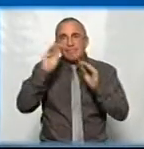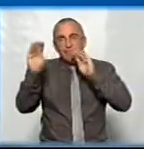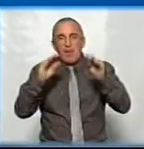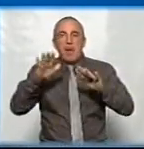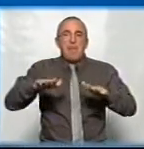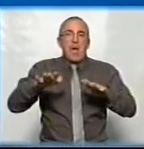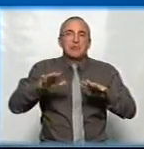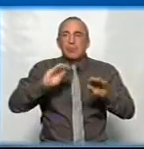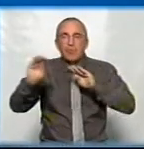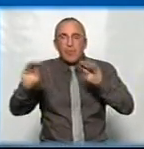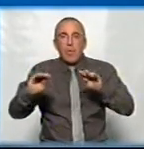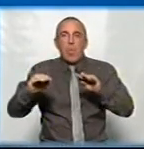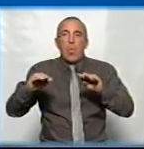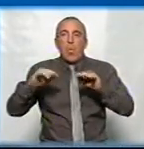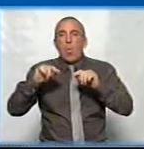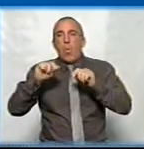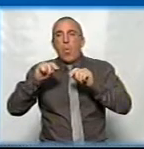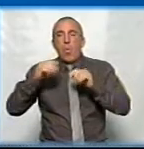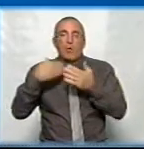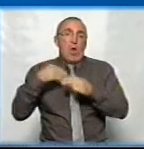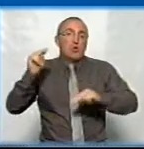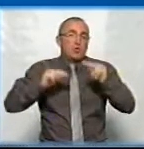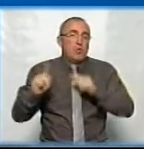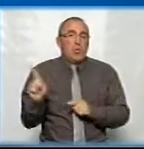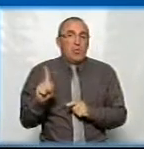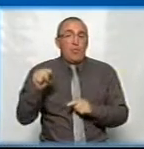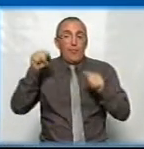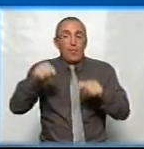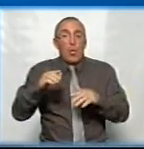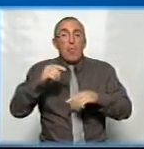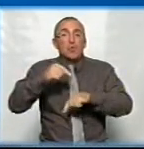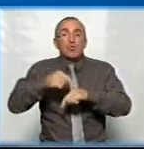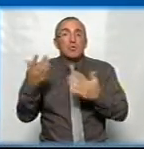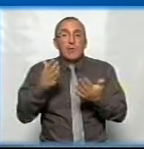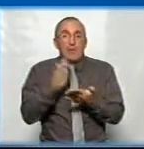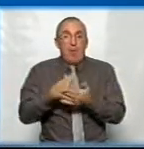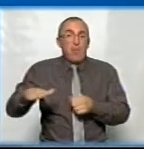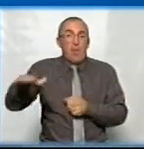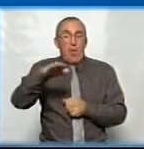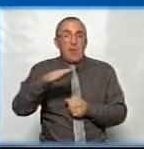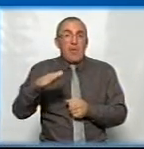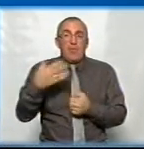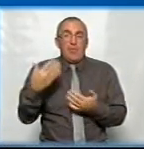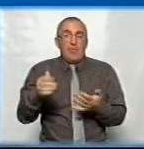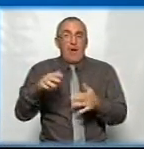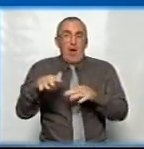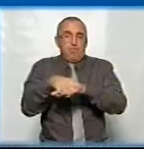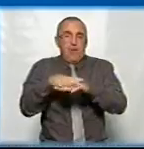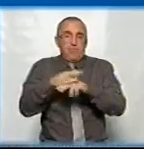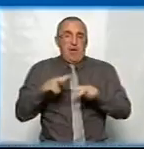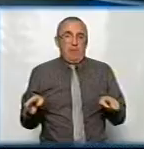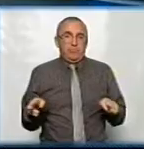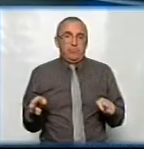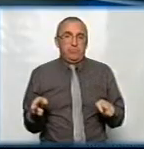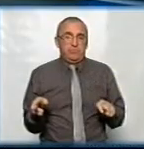положення на площі, і окруження. Наприклад, я вважаю, що в тому стані, в якому сьогодні ця площа просто домінає базарна площа. Давайте зразу